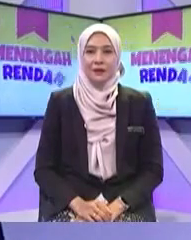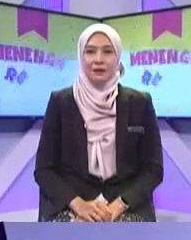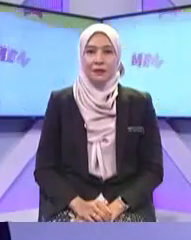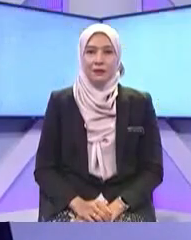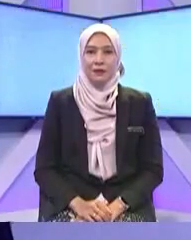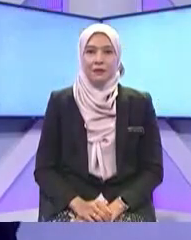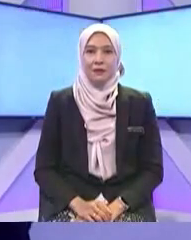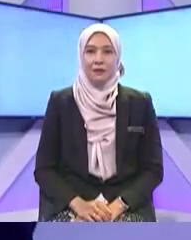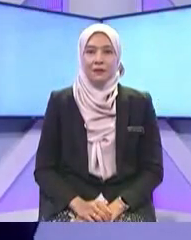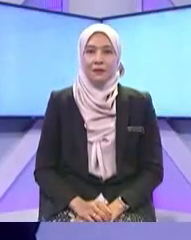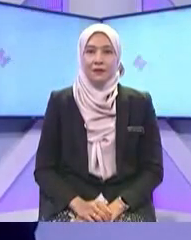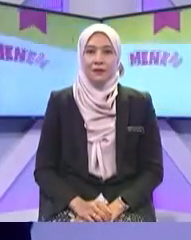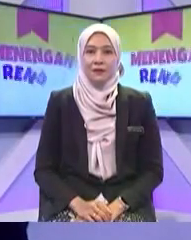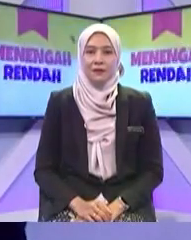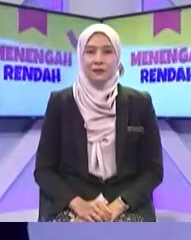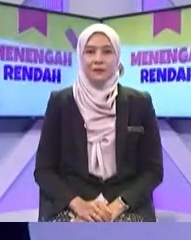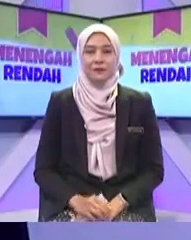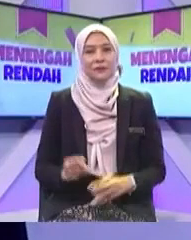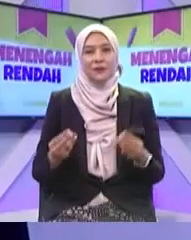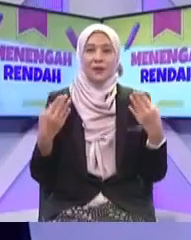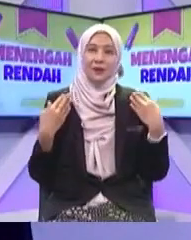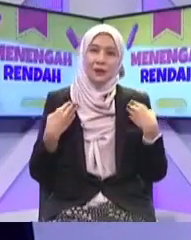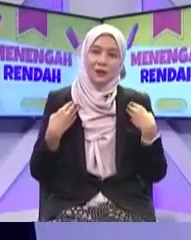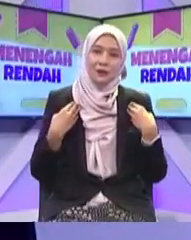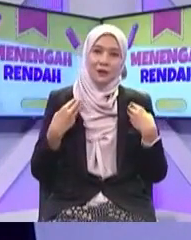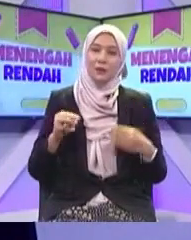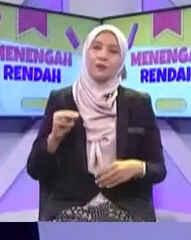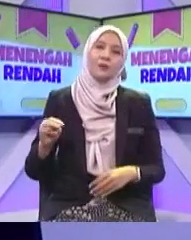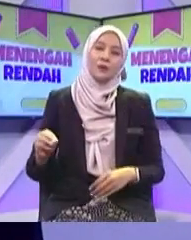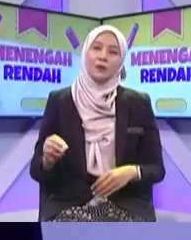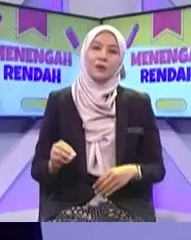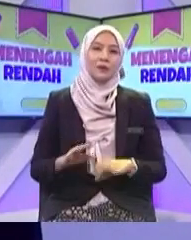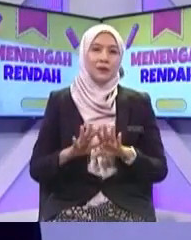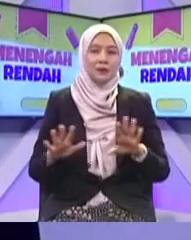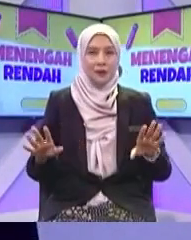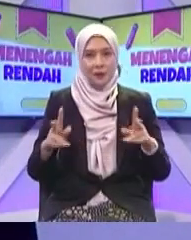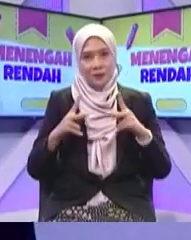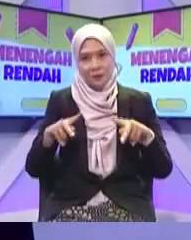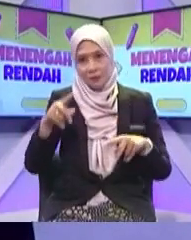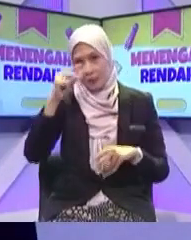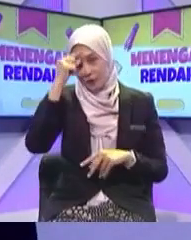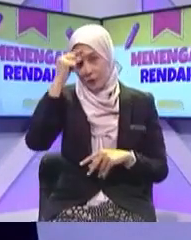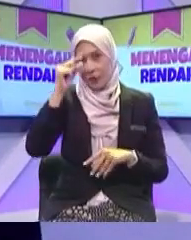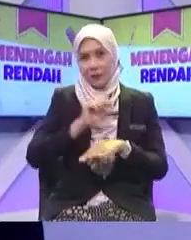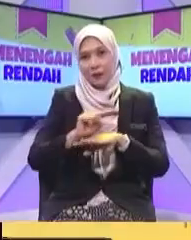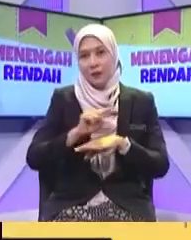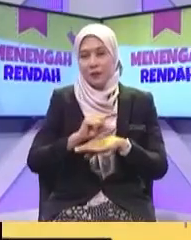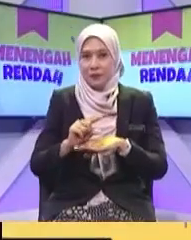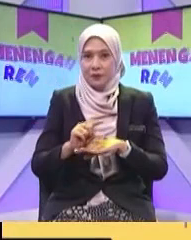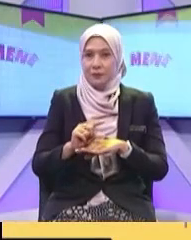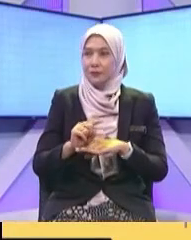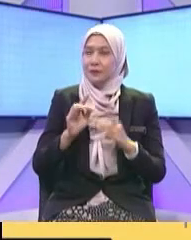rumah pun Mungkin ada yang Macam itu Okey saya teruskan lagi Dengan meningkatkan Integrasi dan Perpaduan negara Okey boleh